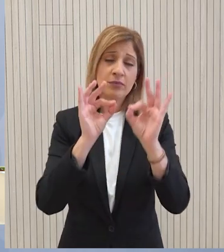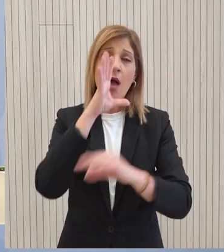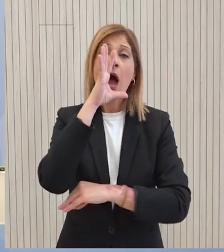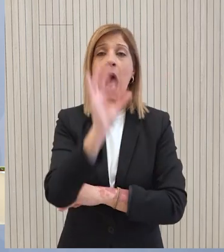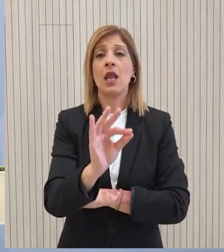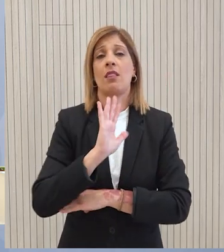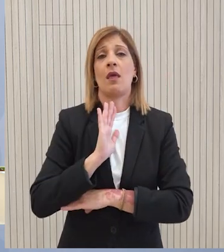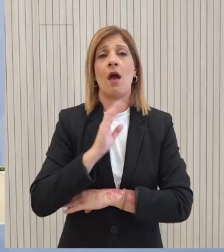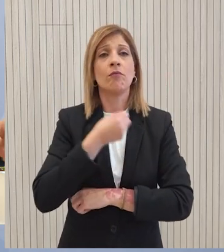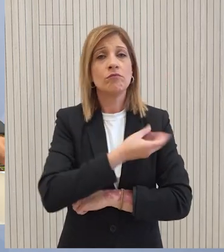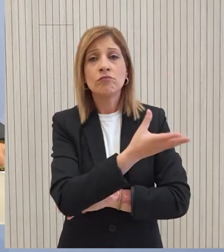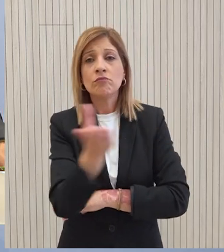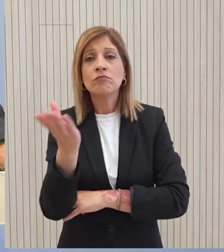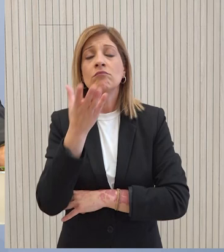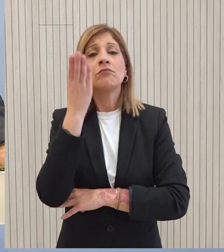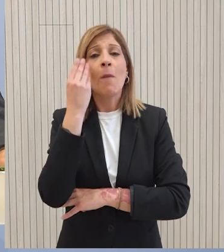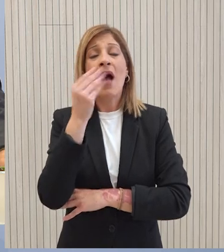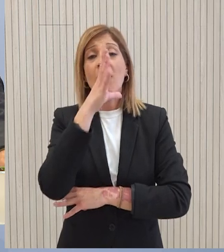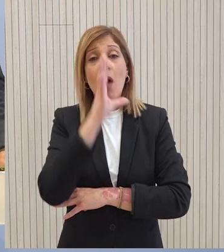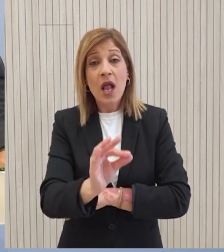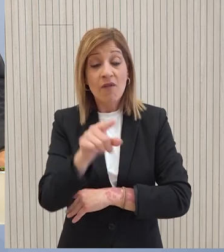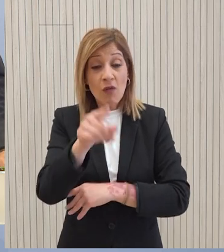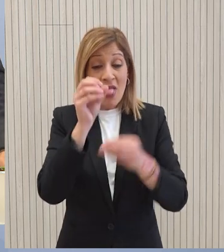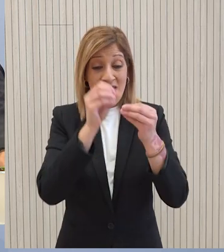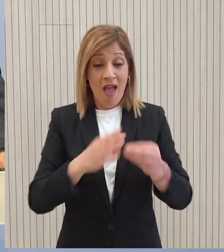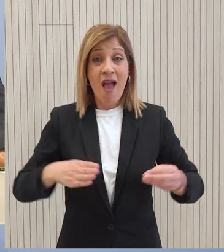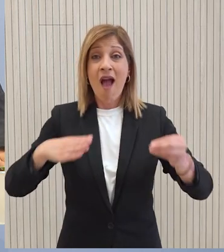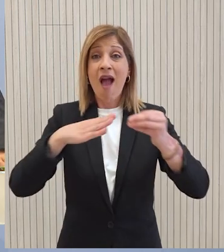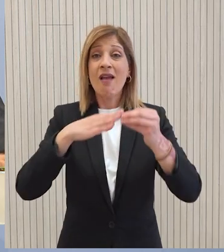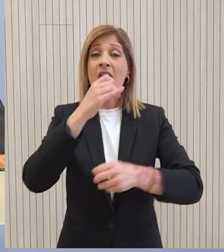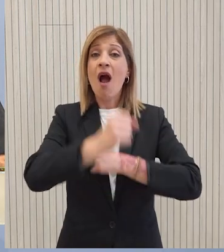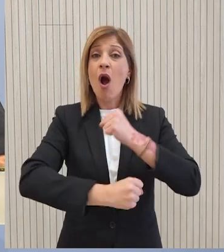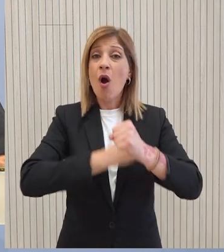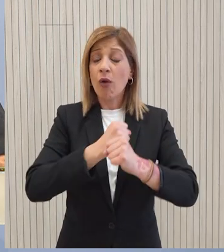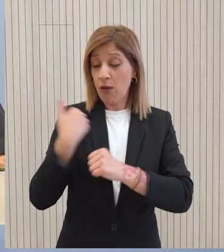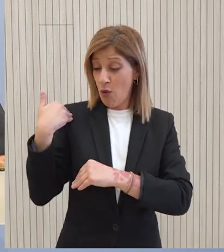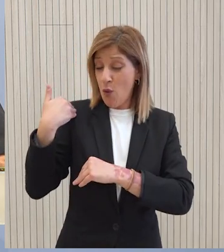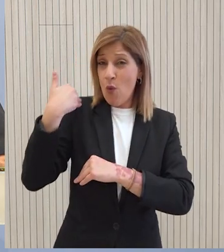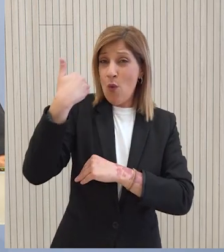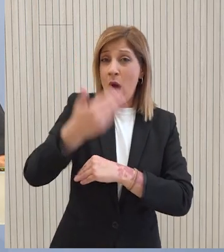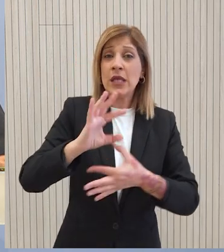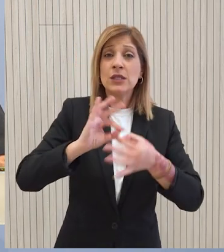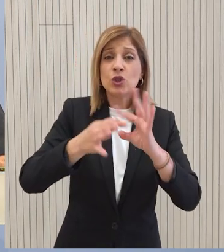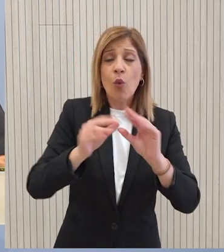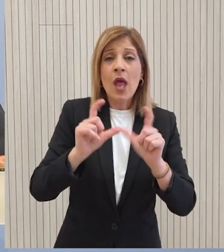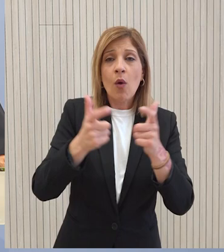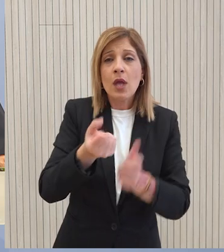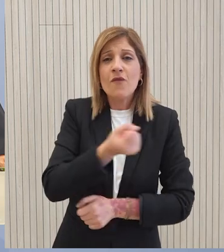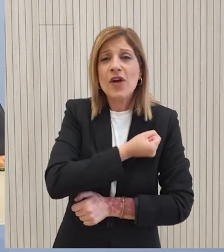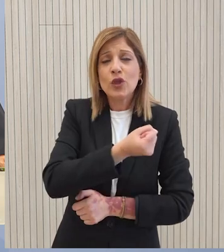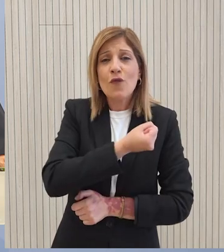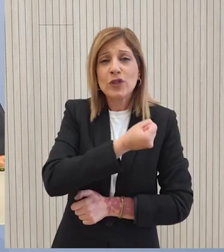πολιτεία αυτό το δράμα που για 19 χρόνια ταλάνισε την οικογένεια του άντιχου Θανάση να